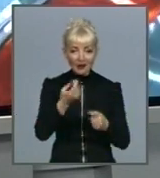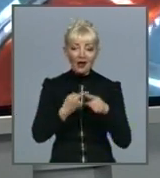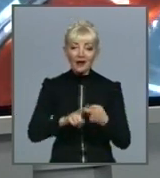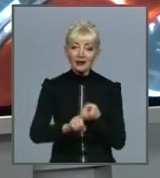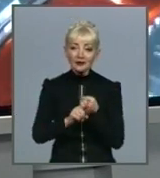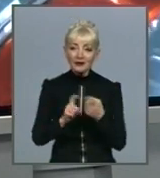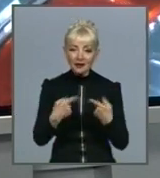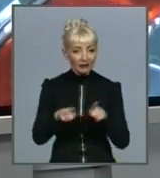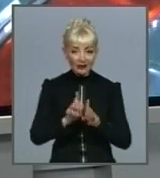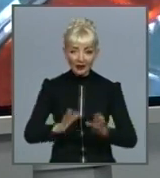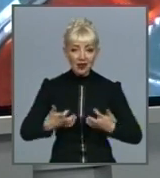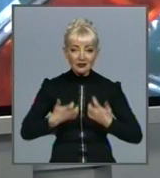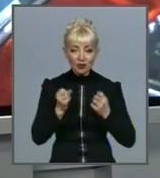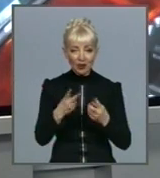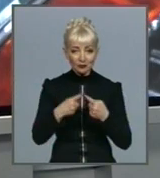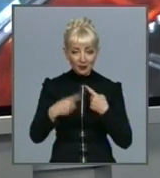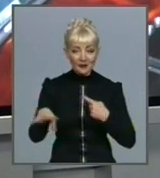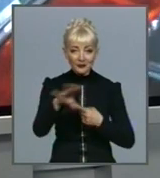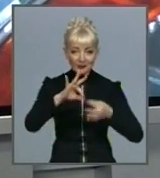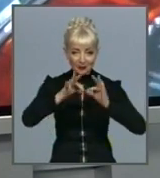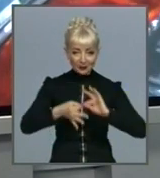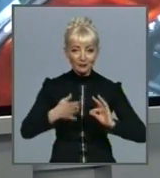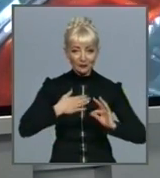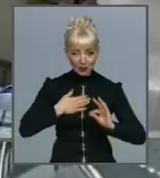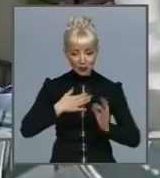інші. Всі подробиться в нашому наступному сюжеті.